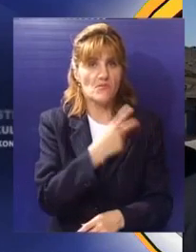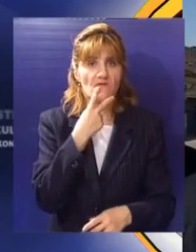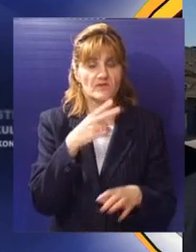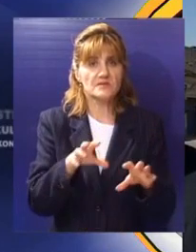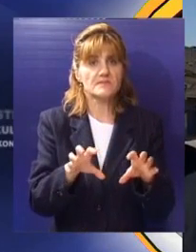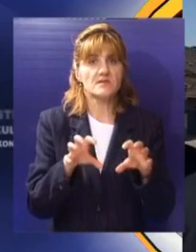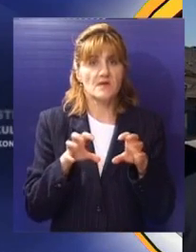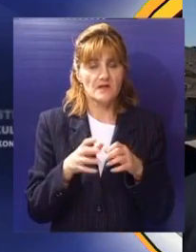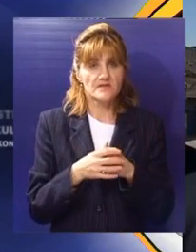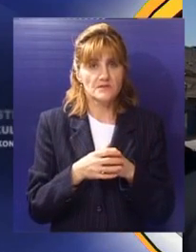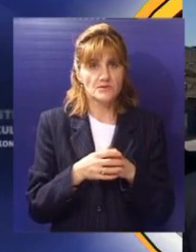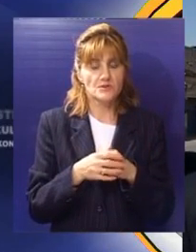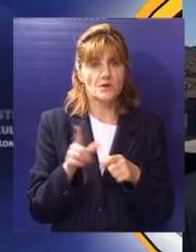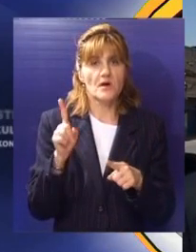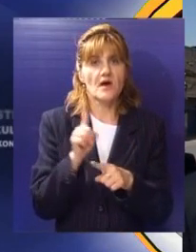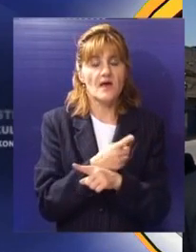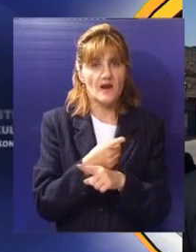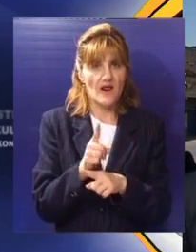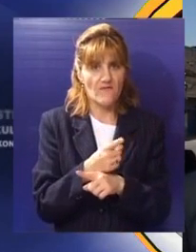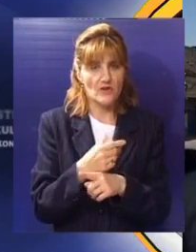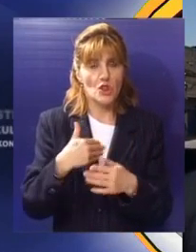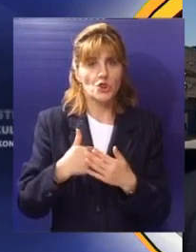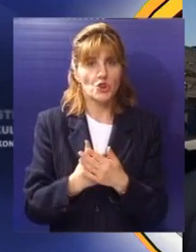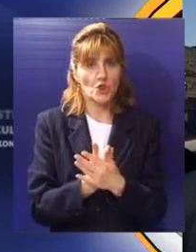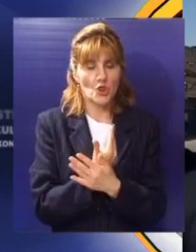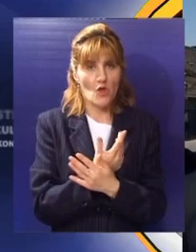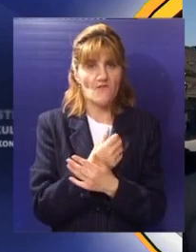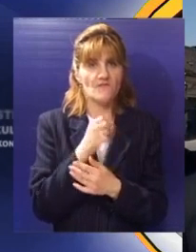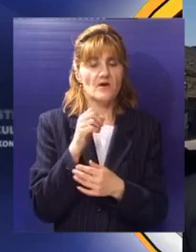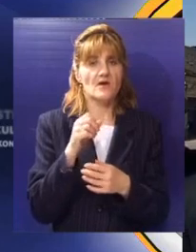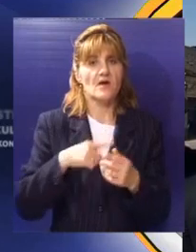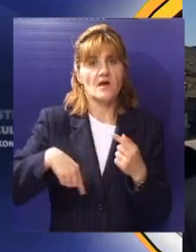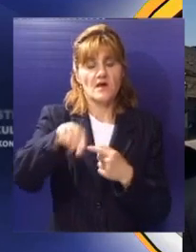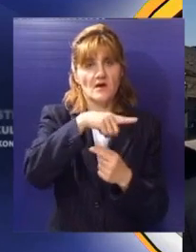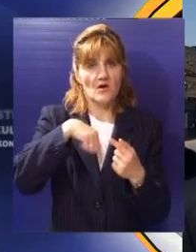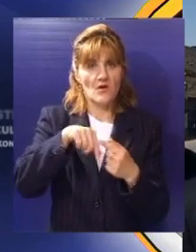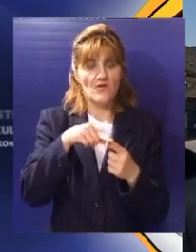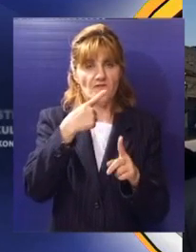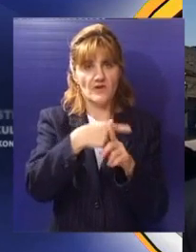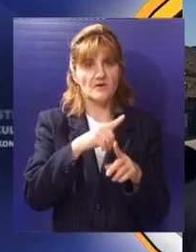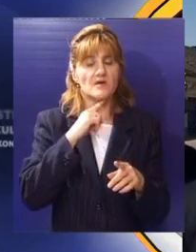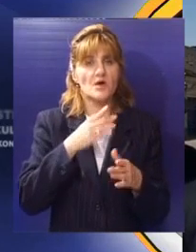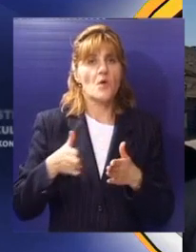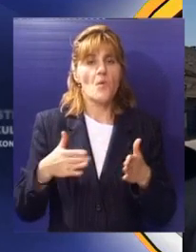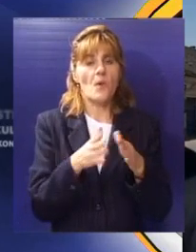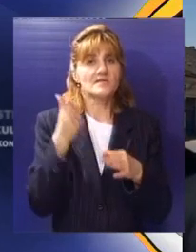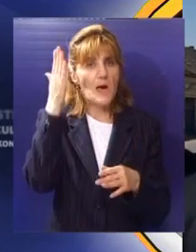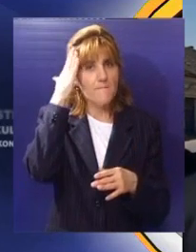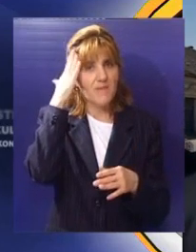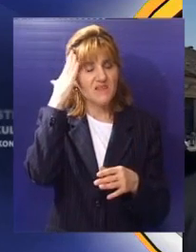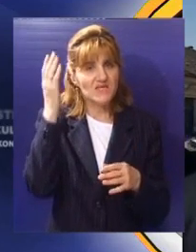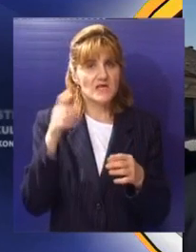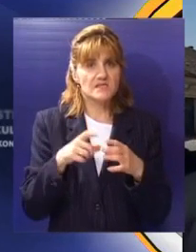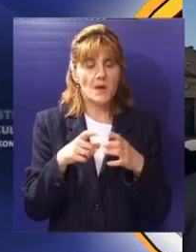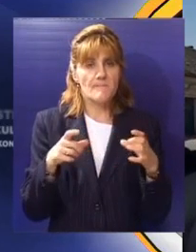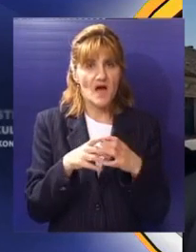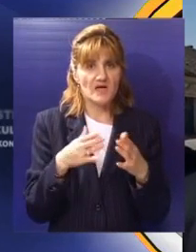godinu onda vidimo da revitalizacijom pravljenjem nove regulacije ovog dela uz proboj 51. divizije partizanskih baza